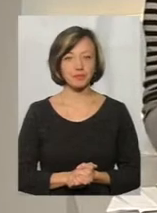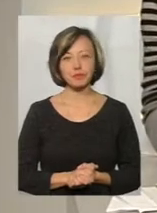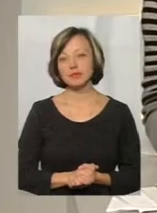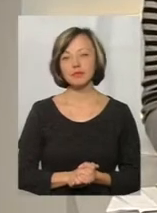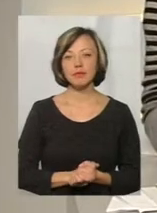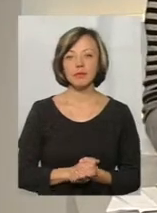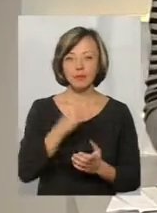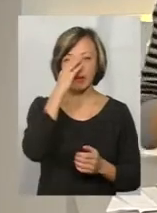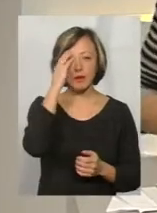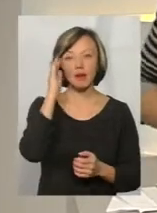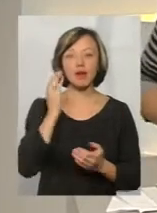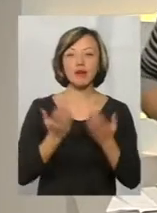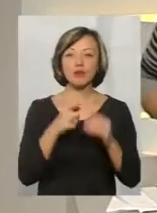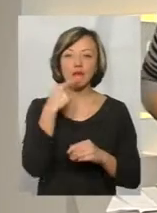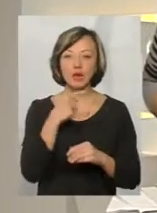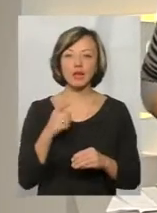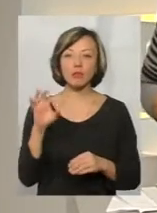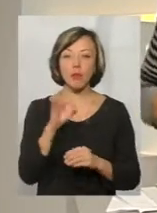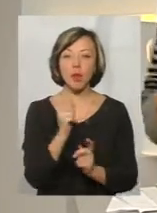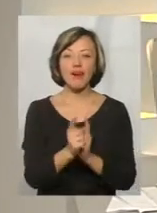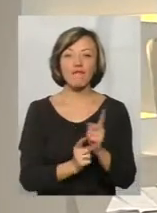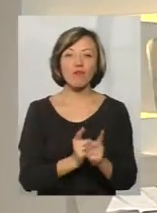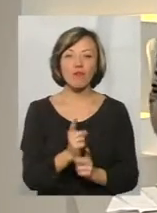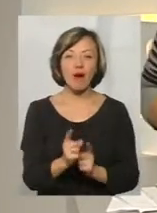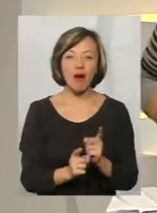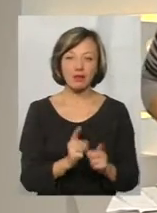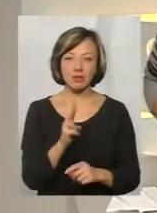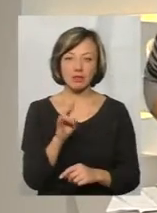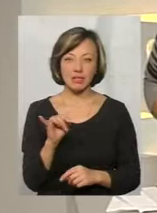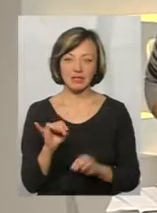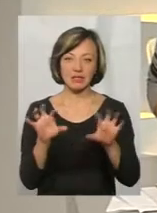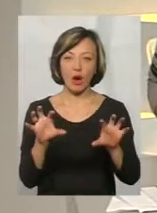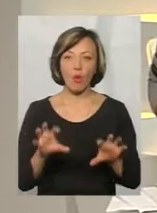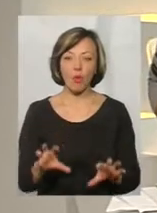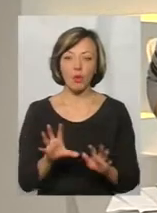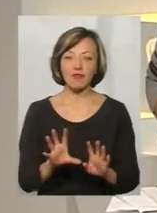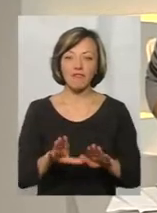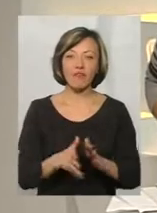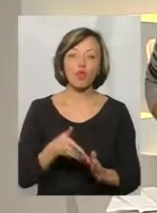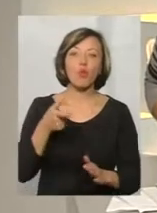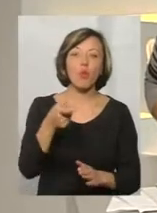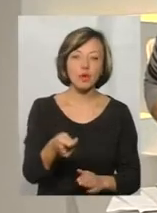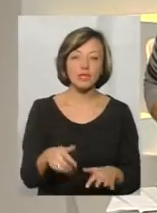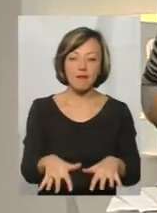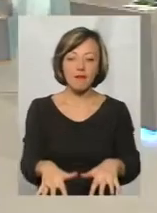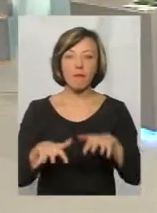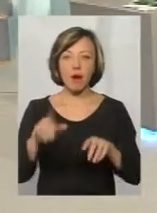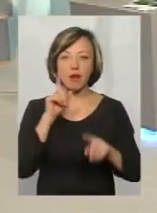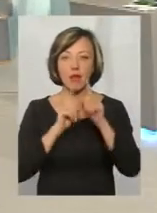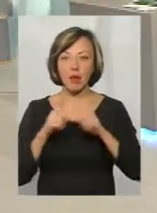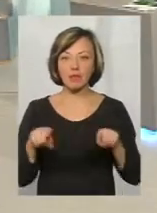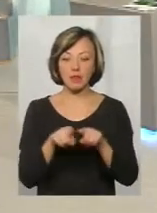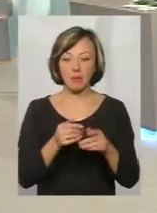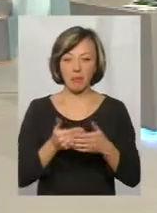реформаторські закони, закони, які вносяться в парламент з таким